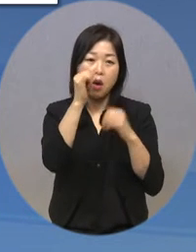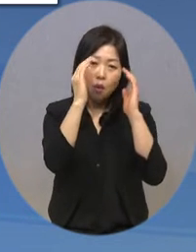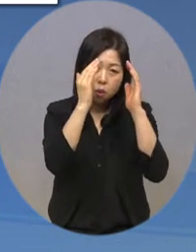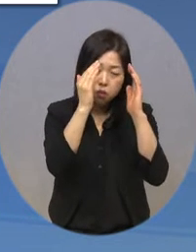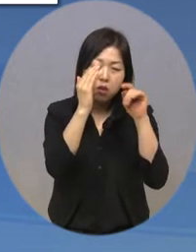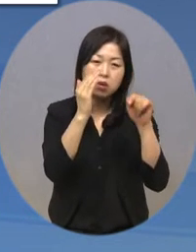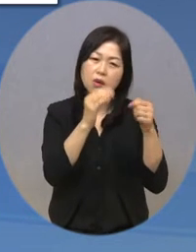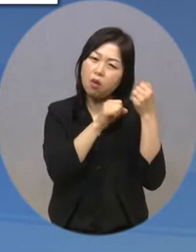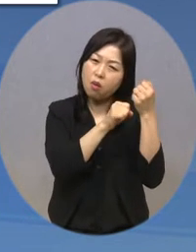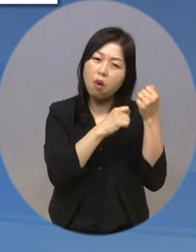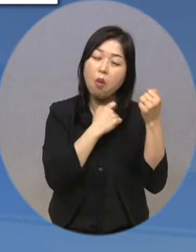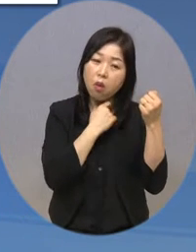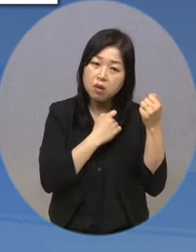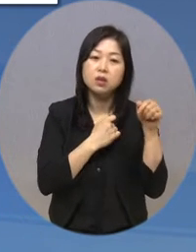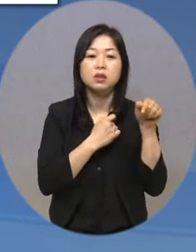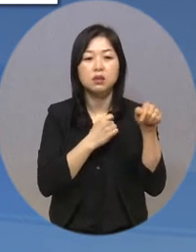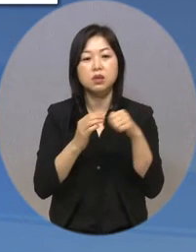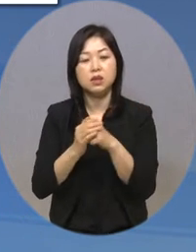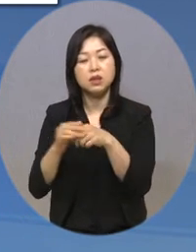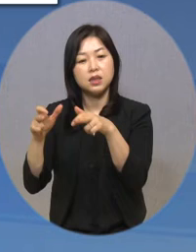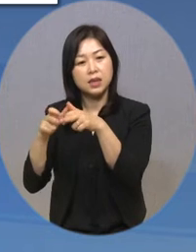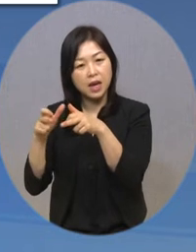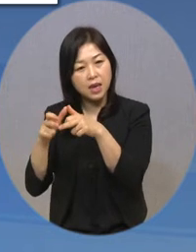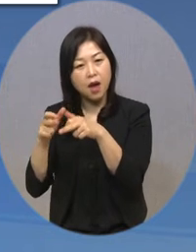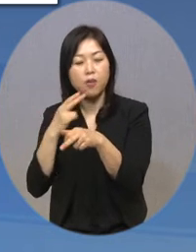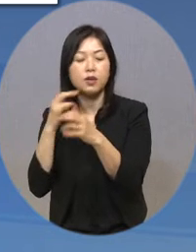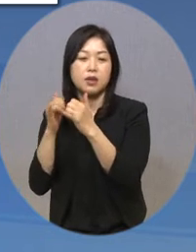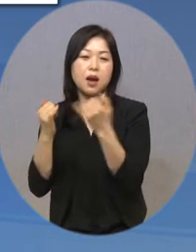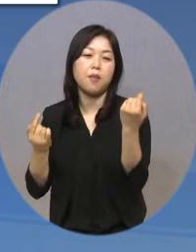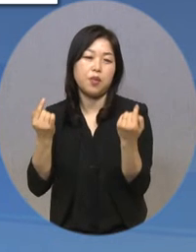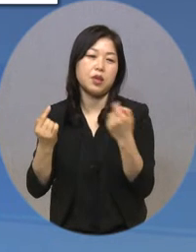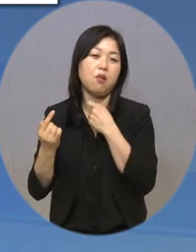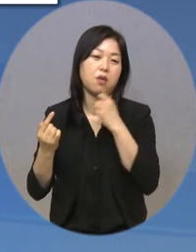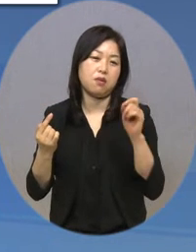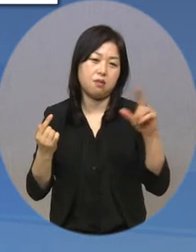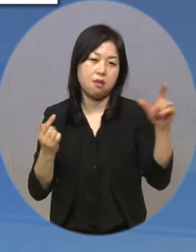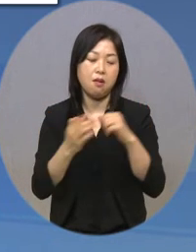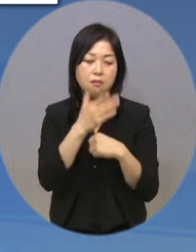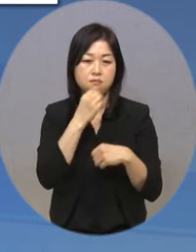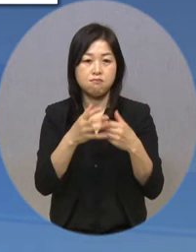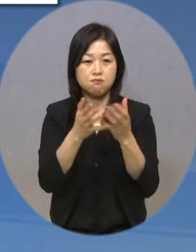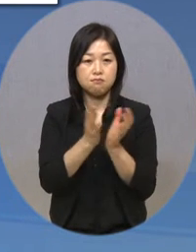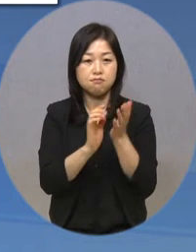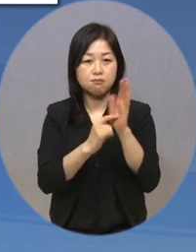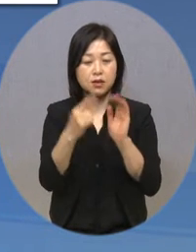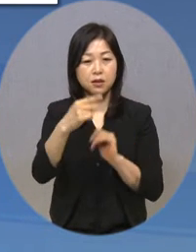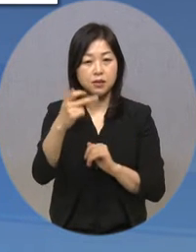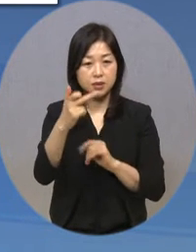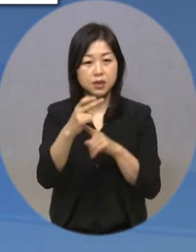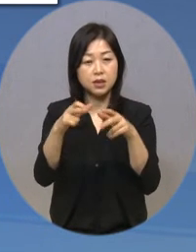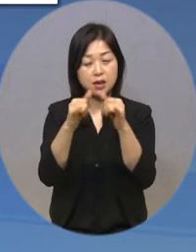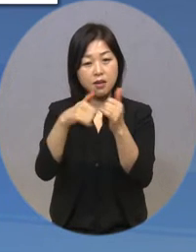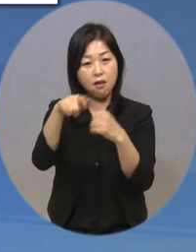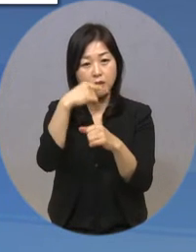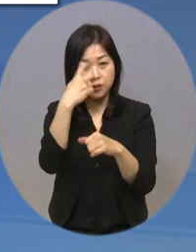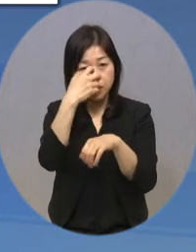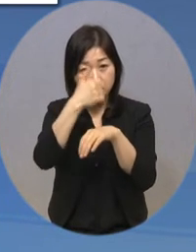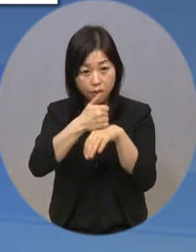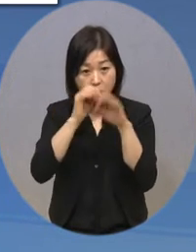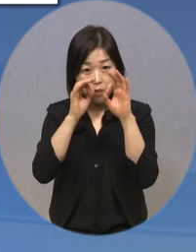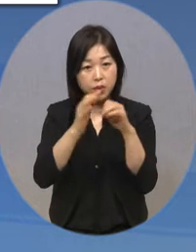비장애인에 비해 높은 상황입니다. 보건복지부에서 발표한 2017년 장애인 실태 조사에 따르면